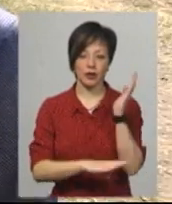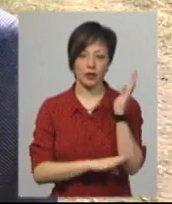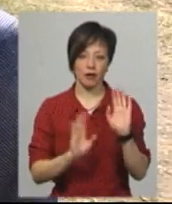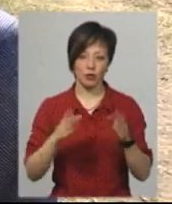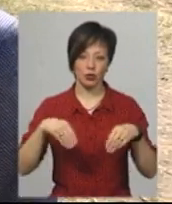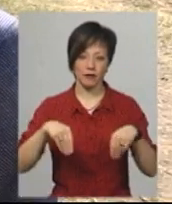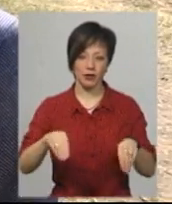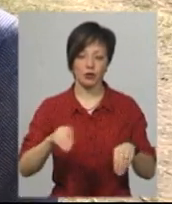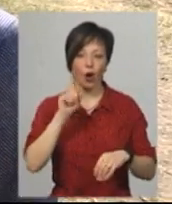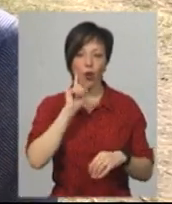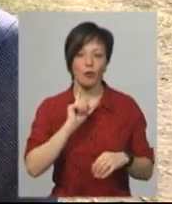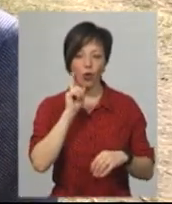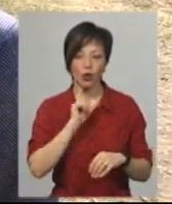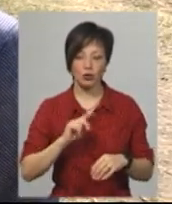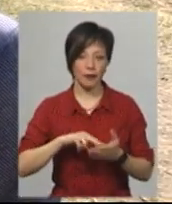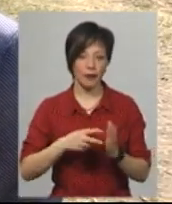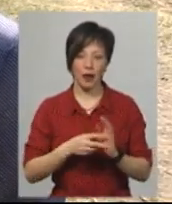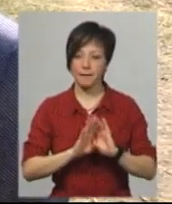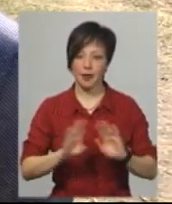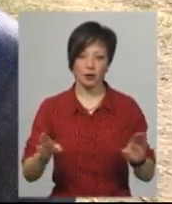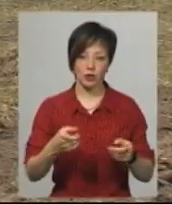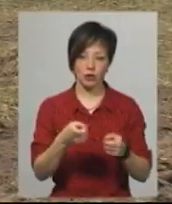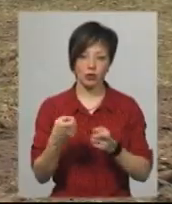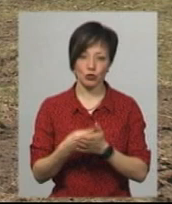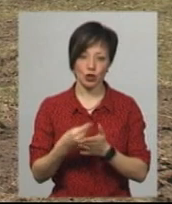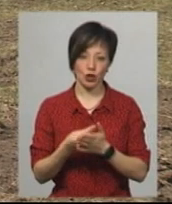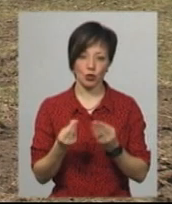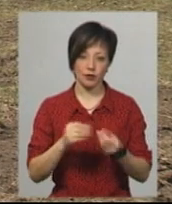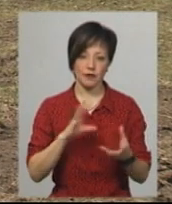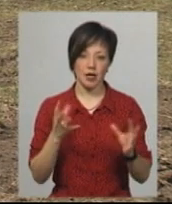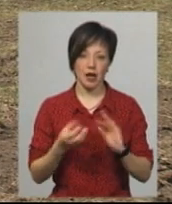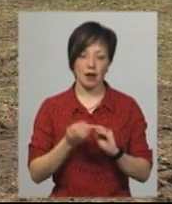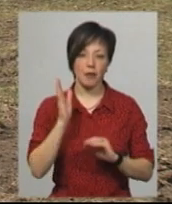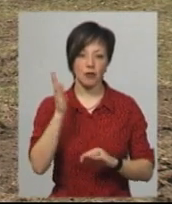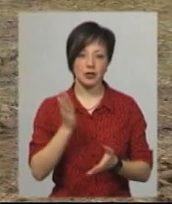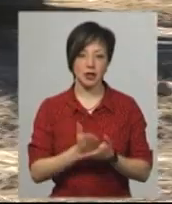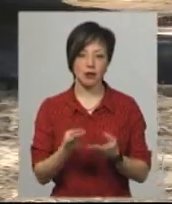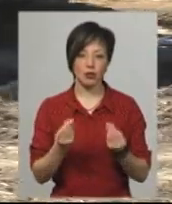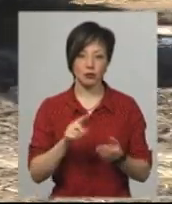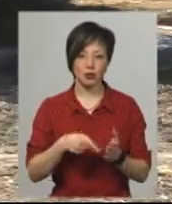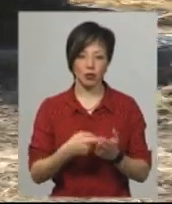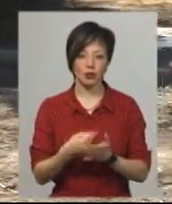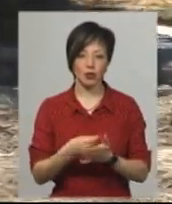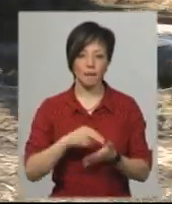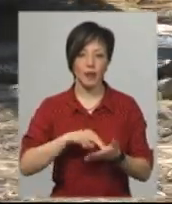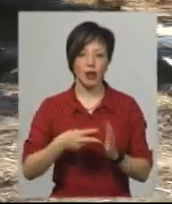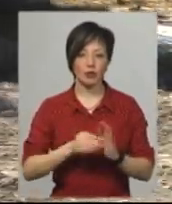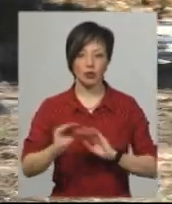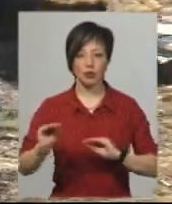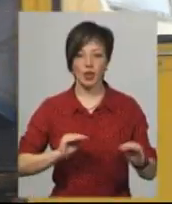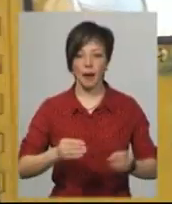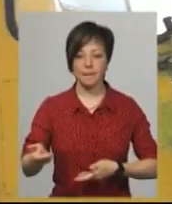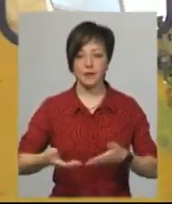висаджено. Поки що ми не плануємо залучати бюджетних коштів взагалі. В майбутньому за наявності коштів у міському бюджеті планують облаштувати